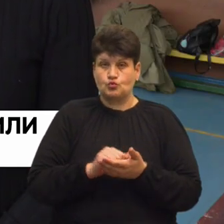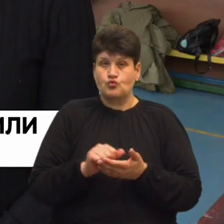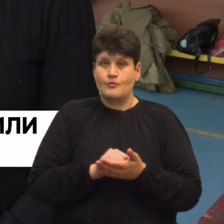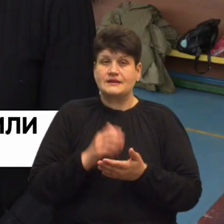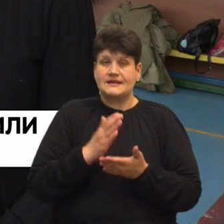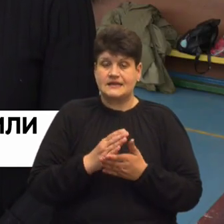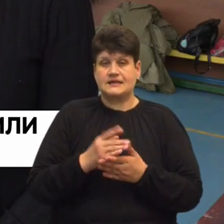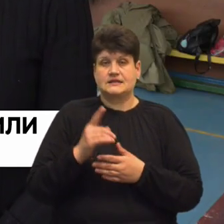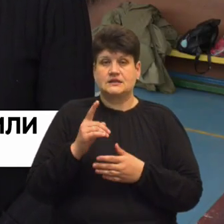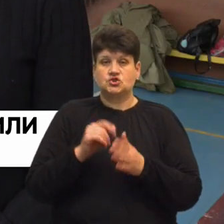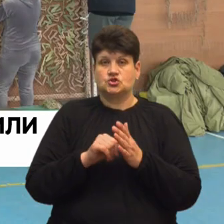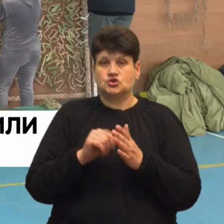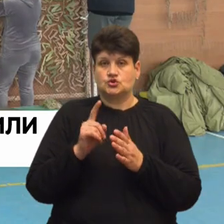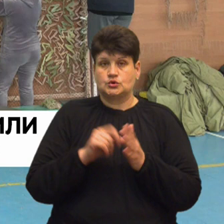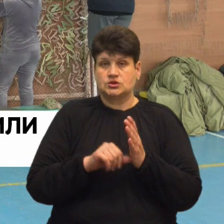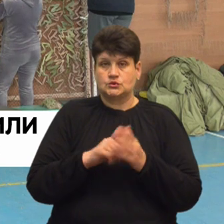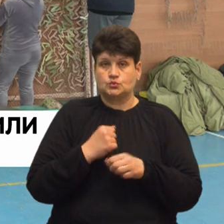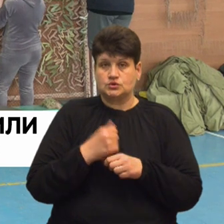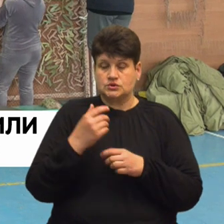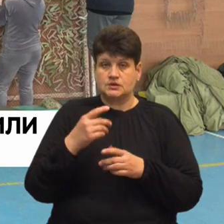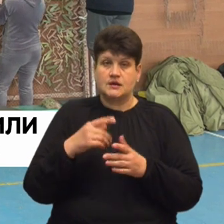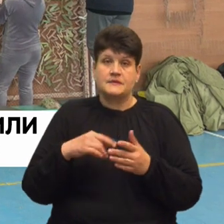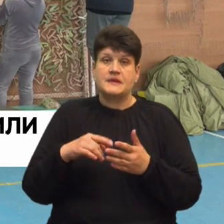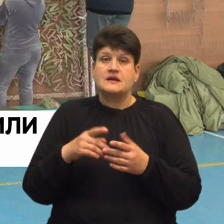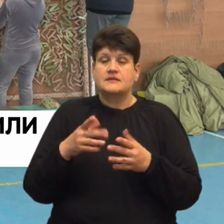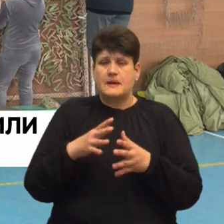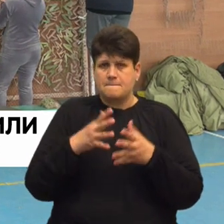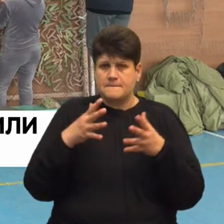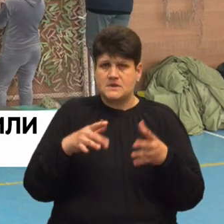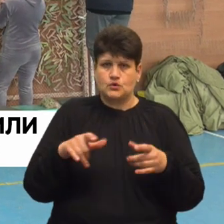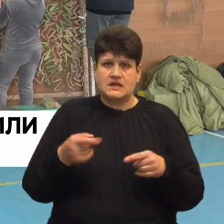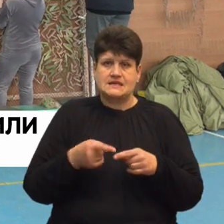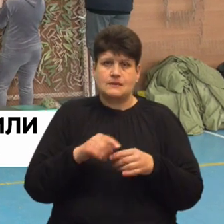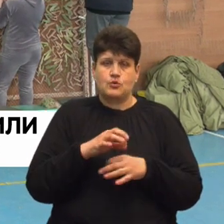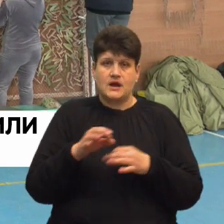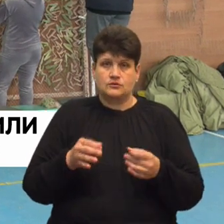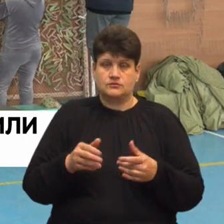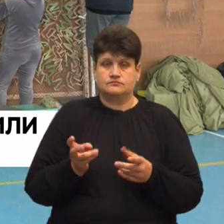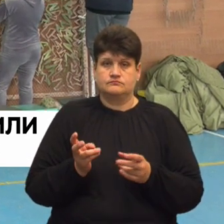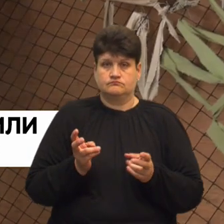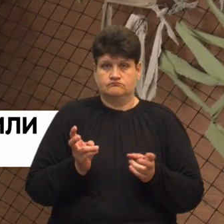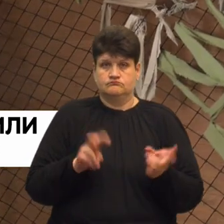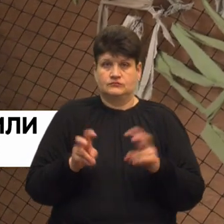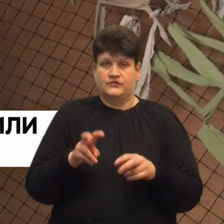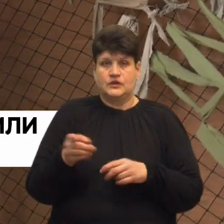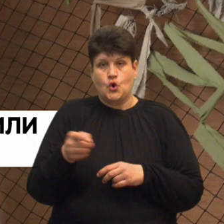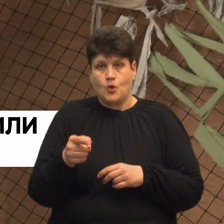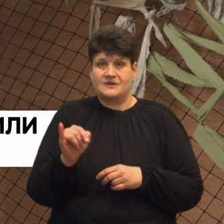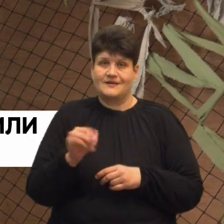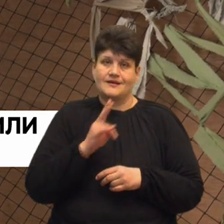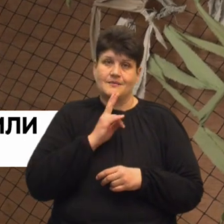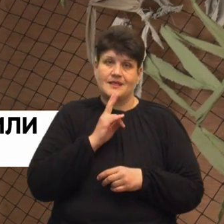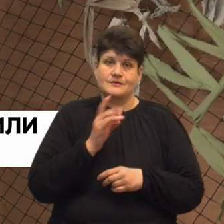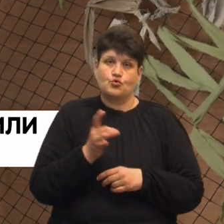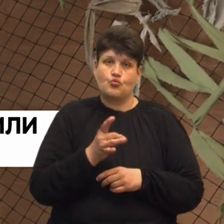місць, розповіла Наталія Бридж. За її словами, найбільше людей до цього проєкту долучилися у Тернопільському та Кременецькому районах.